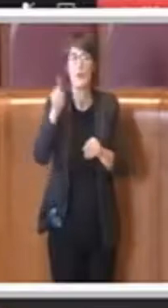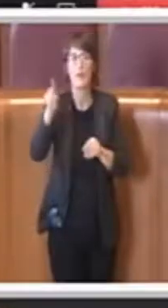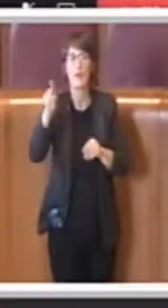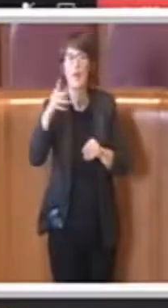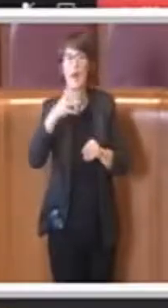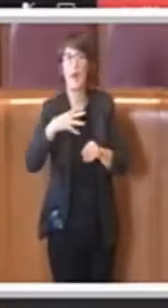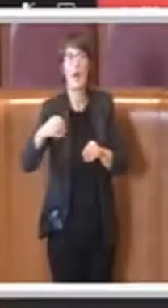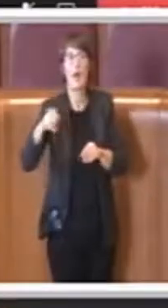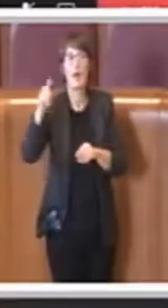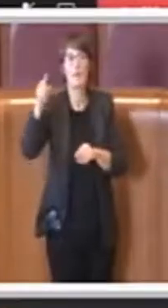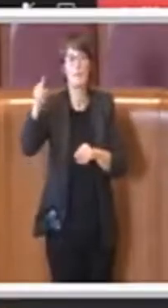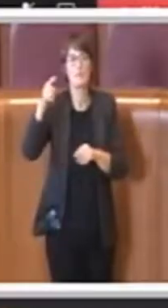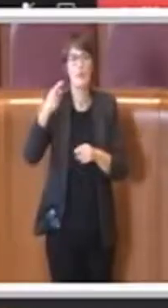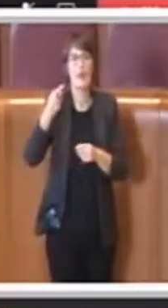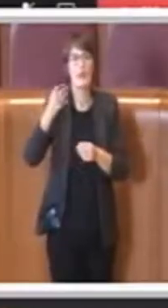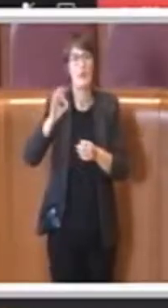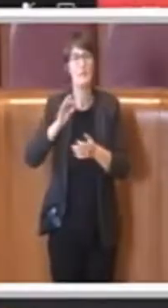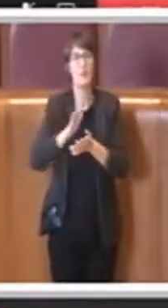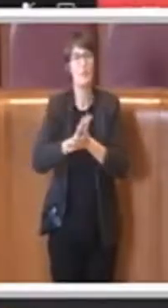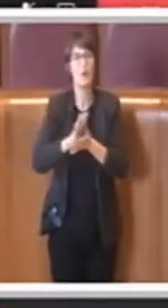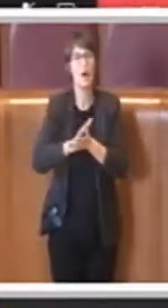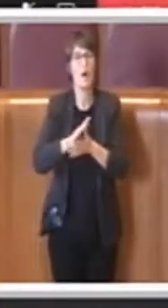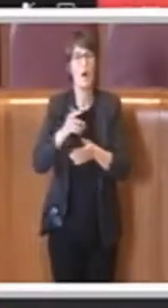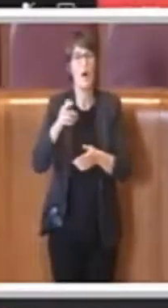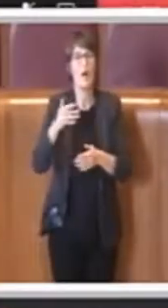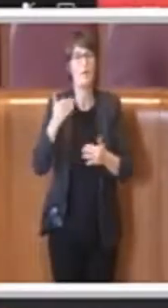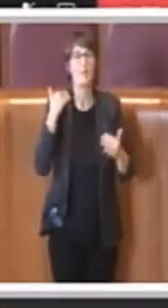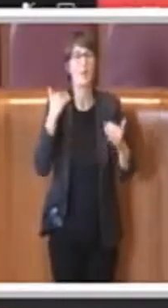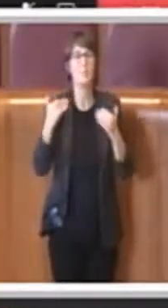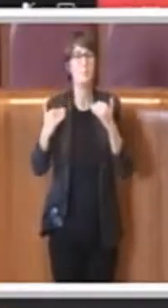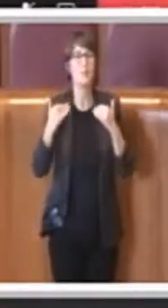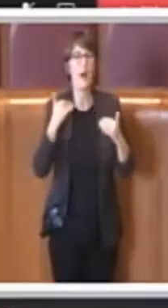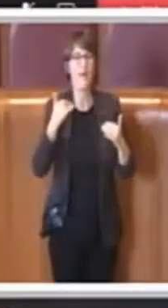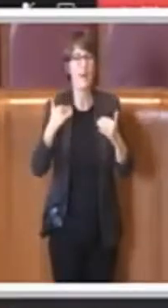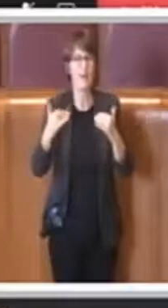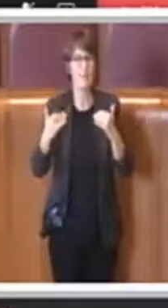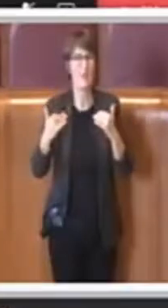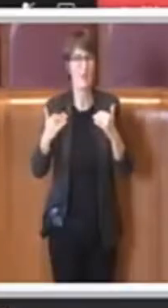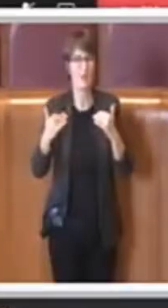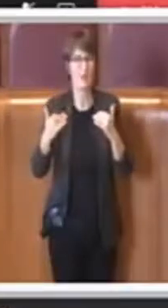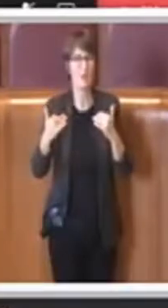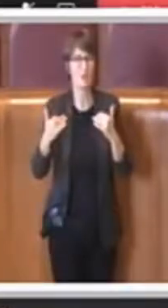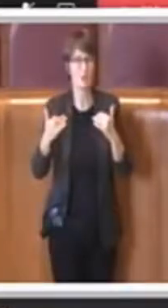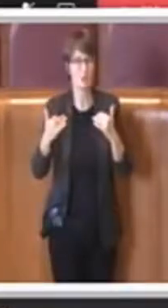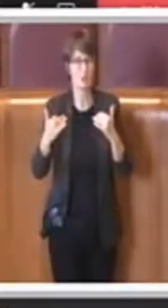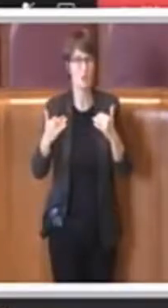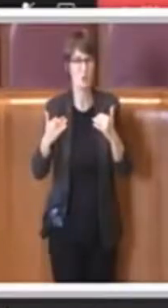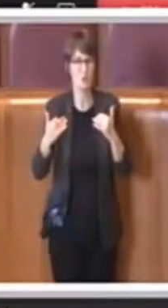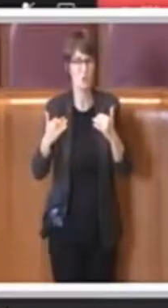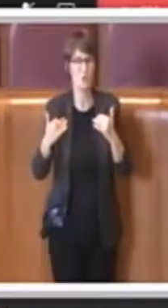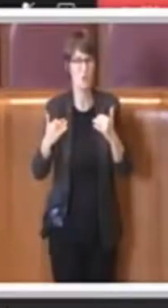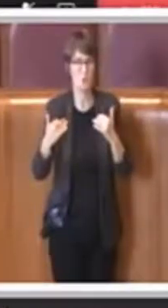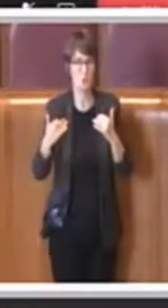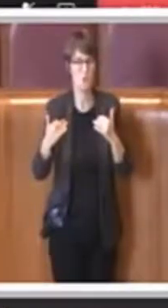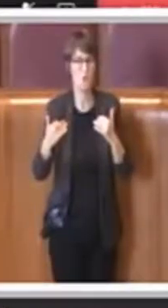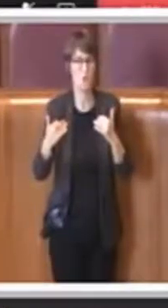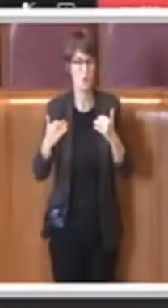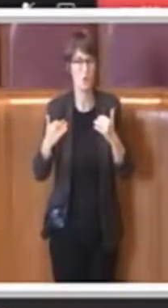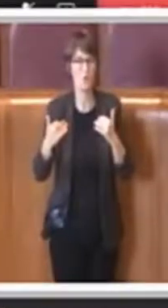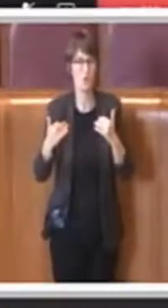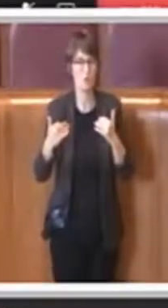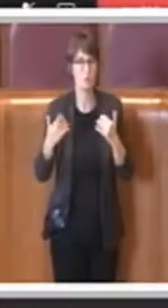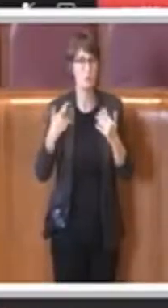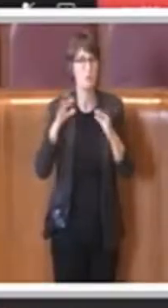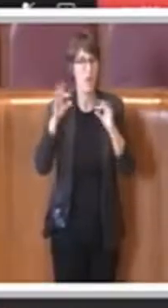mozione 48 del 2018 dove venivano richiamati i nostri atti di indirizzo 62 del 2018 e